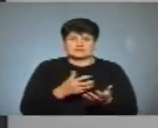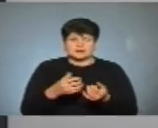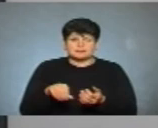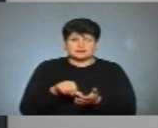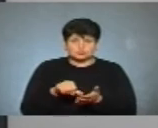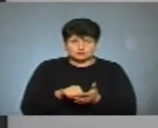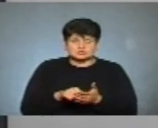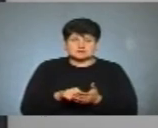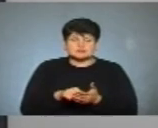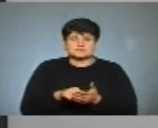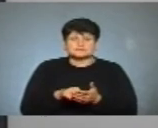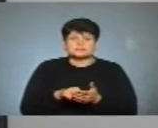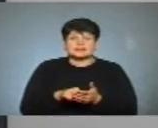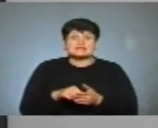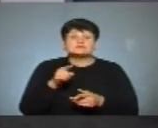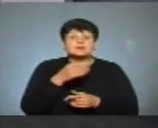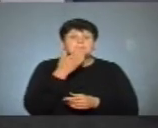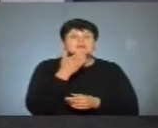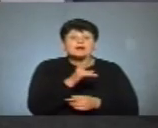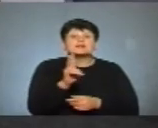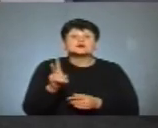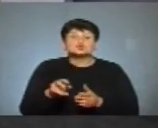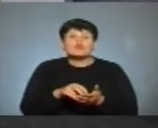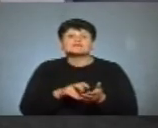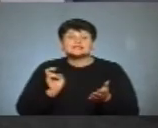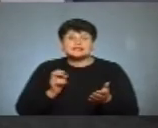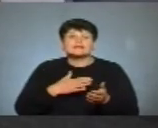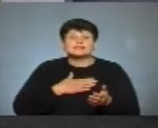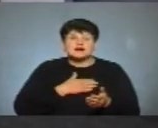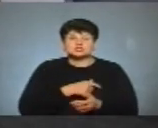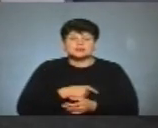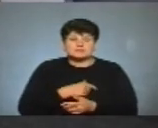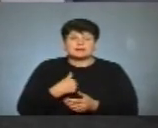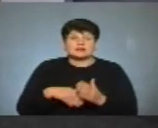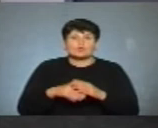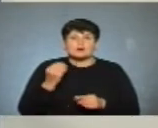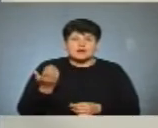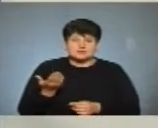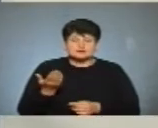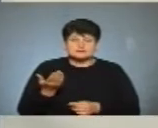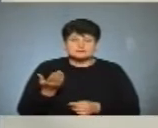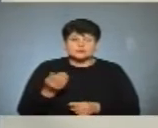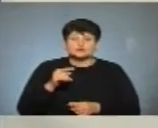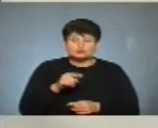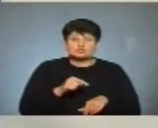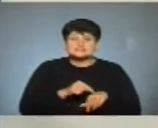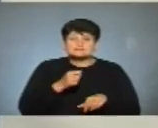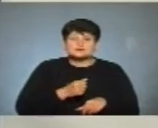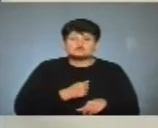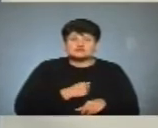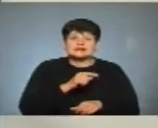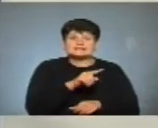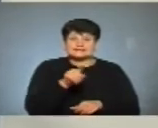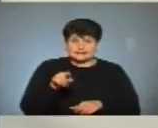ще не закінчилося, відкликання було. І вони питали, хто ж відкликає наших депутатів, які ми обрали. Тому співчуття мені тим,